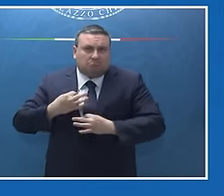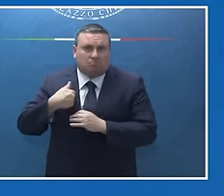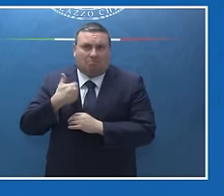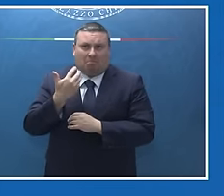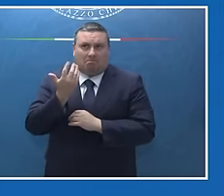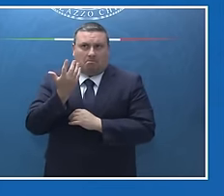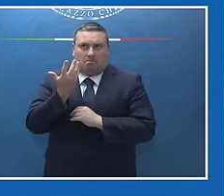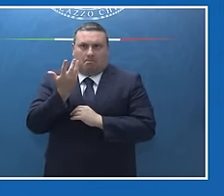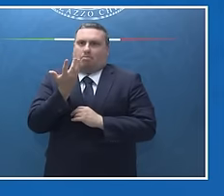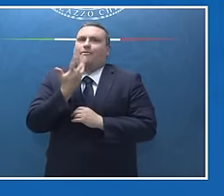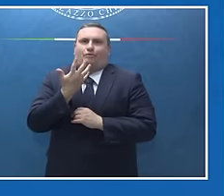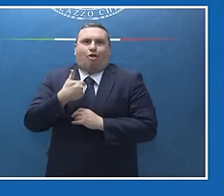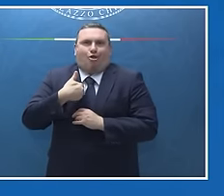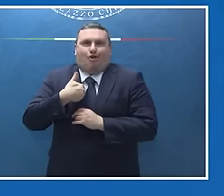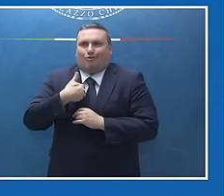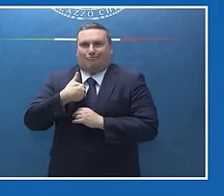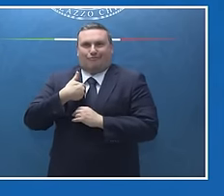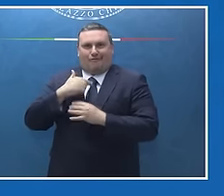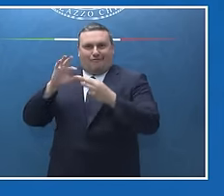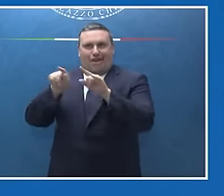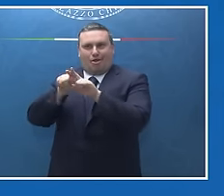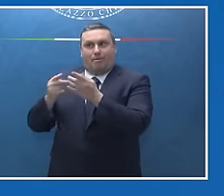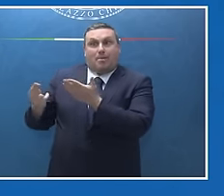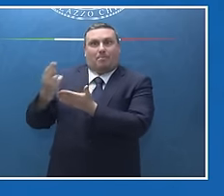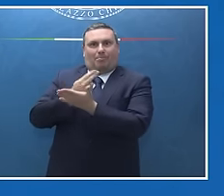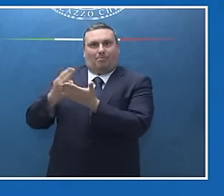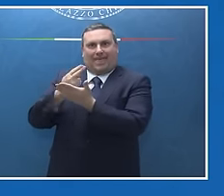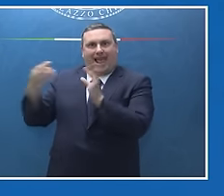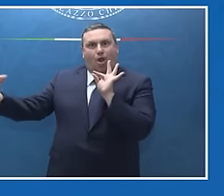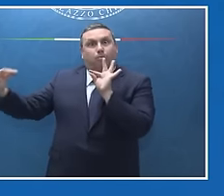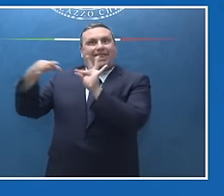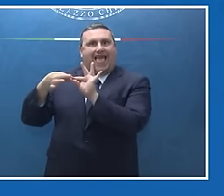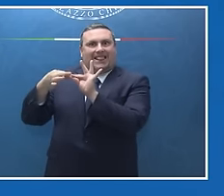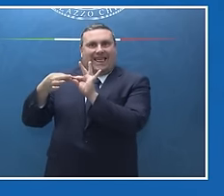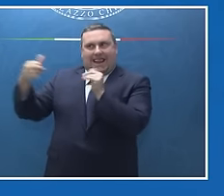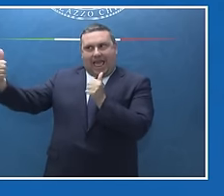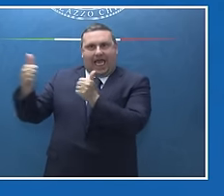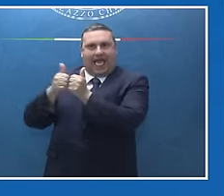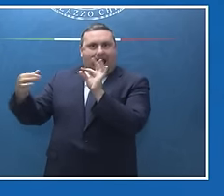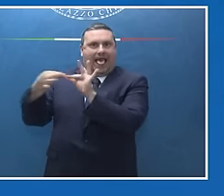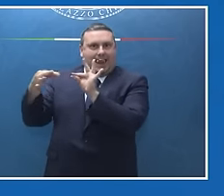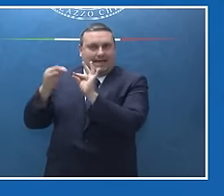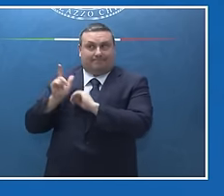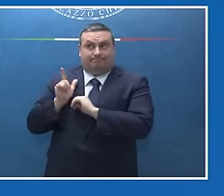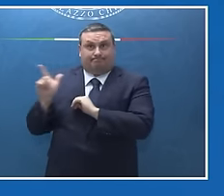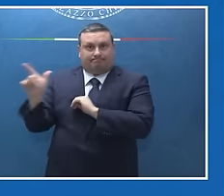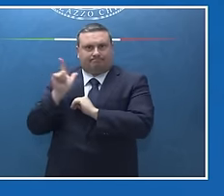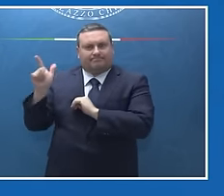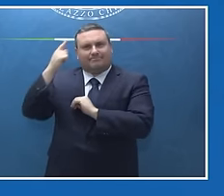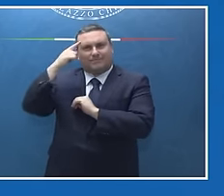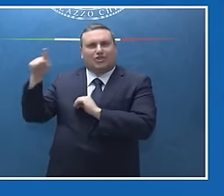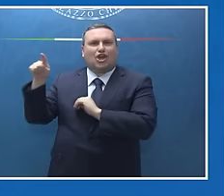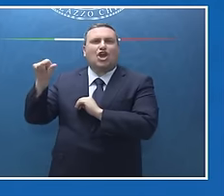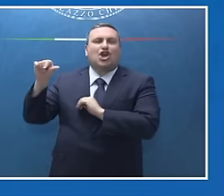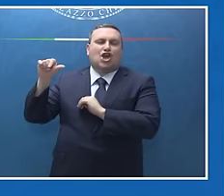quello che riguarda il piano bilaterale, che come sa ho avuto un invito dal Presidente